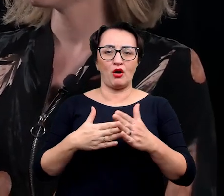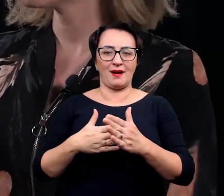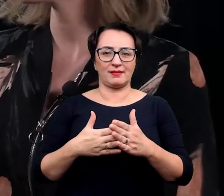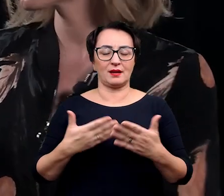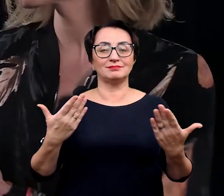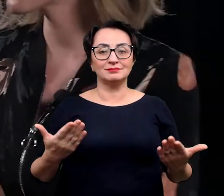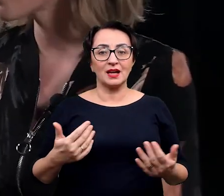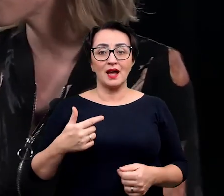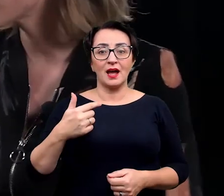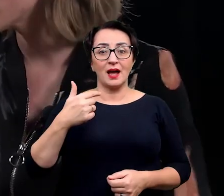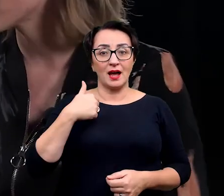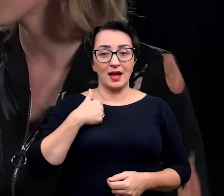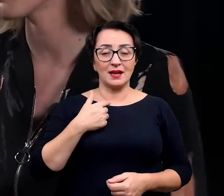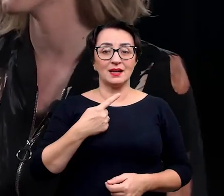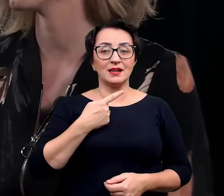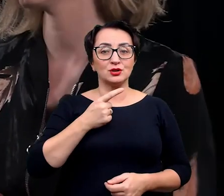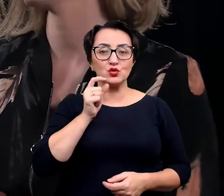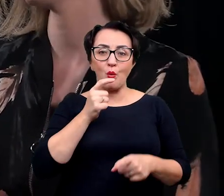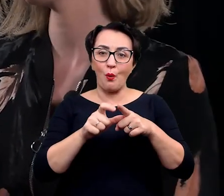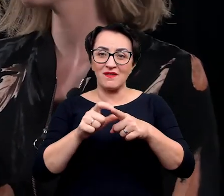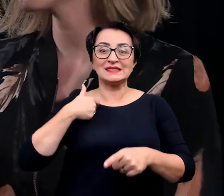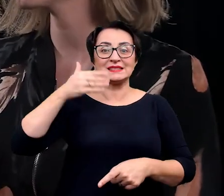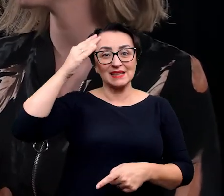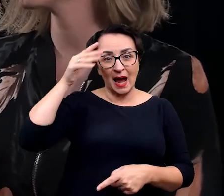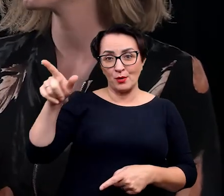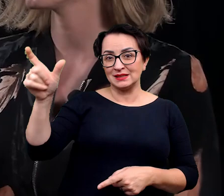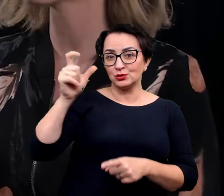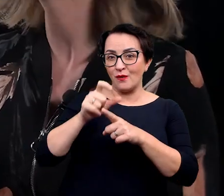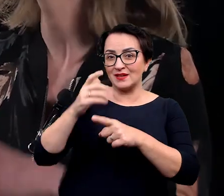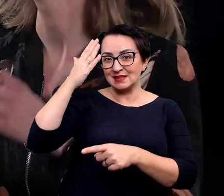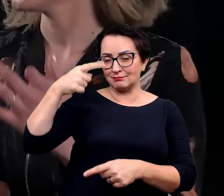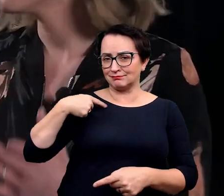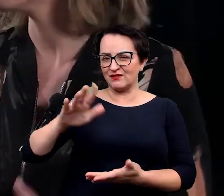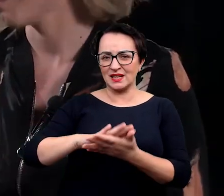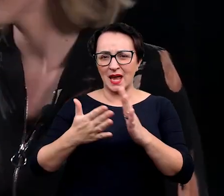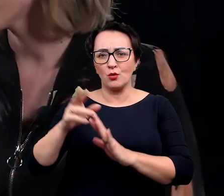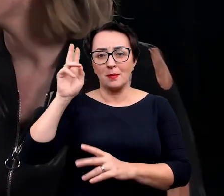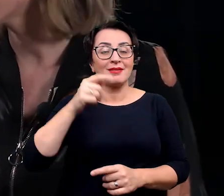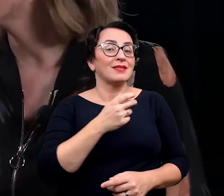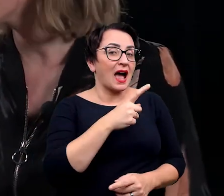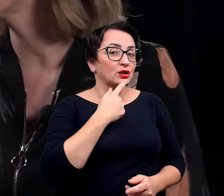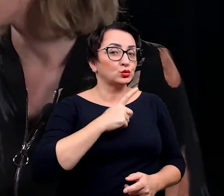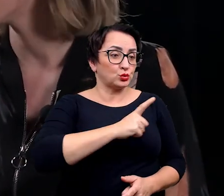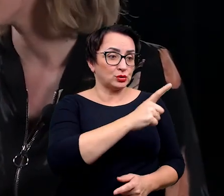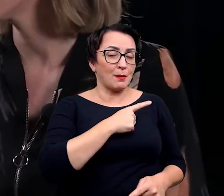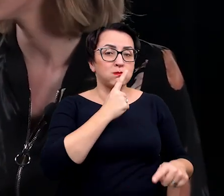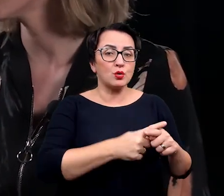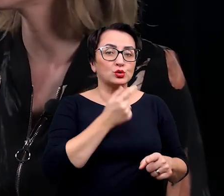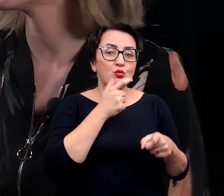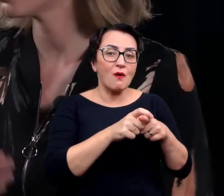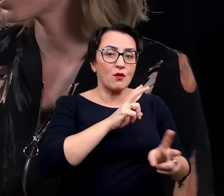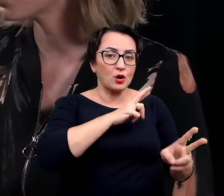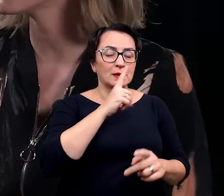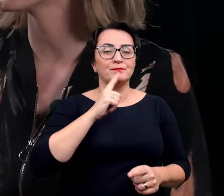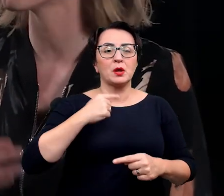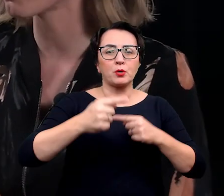Fakt, że się człowiek mówi tymi samymi słowami i rozumie się to, co druga W półsłowa, tak, i